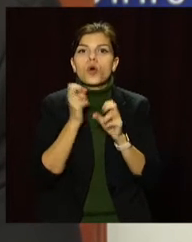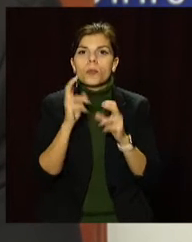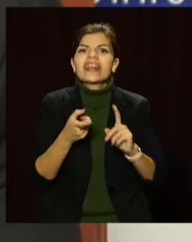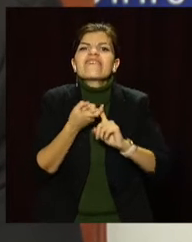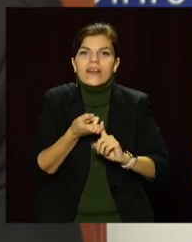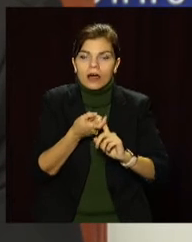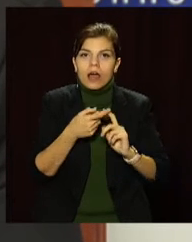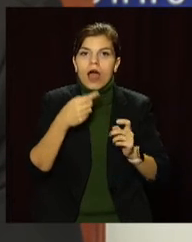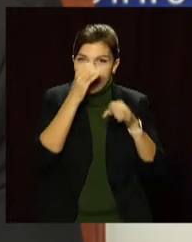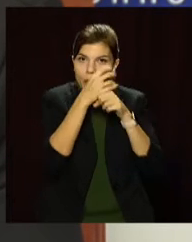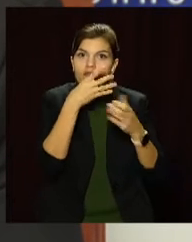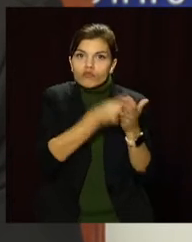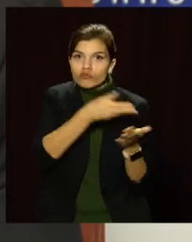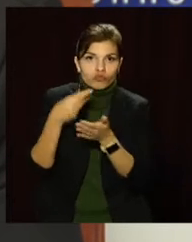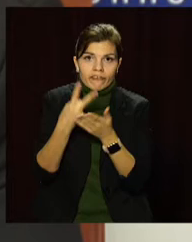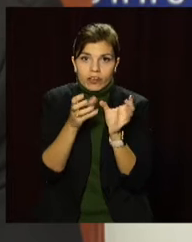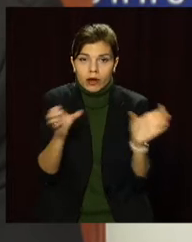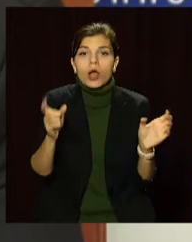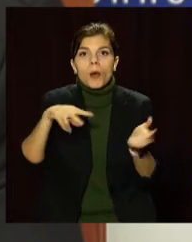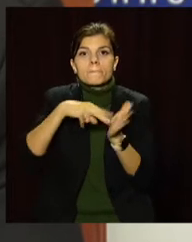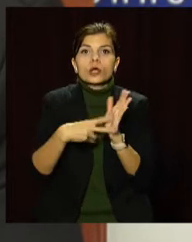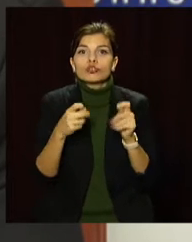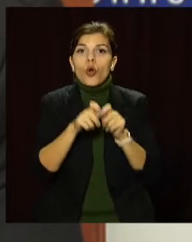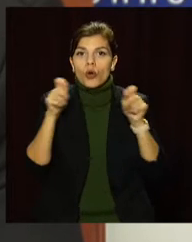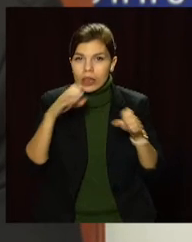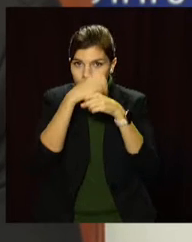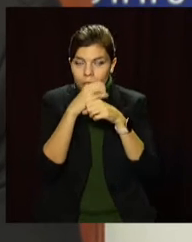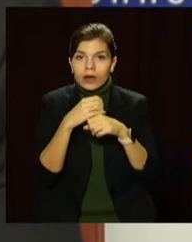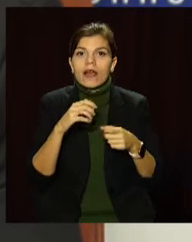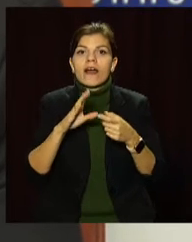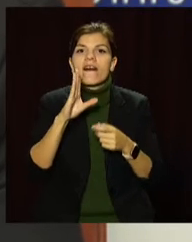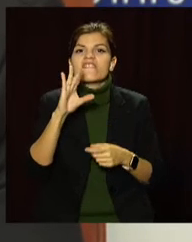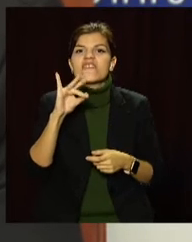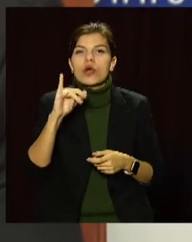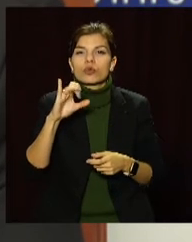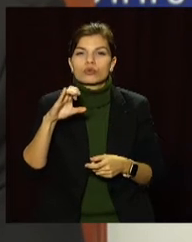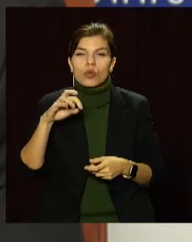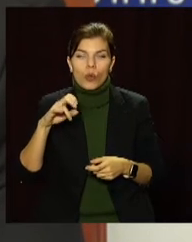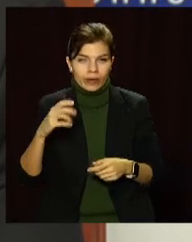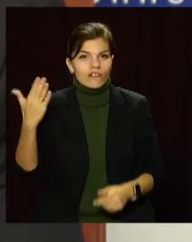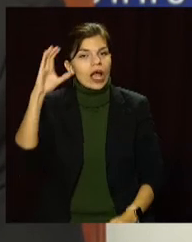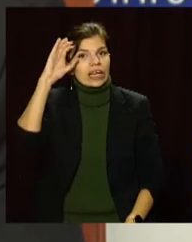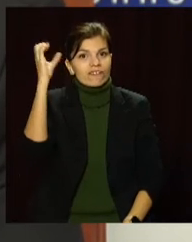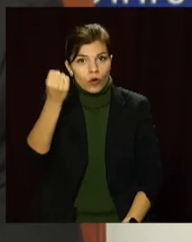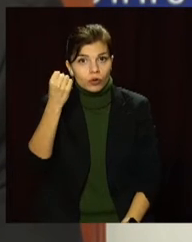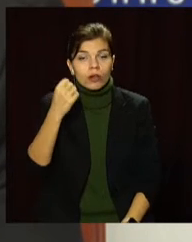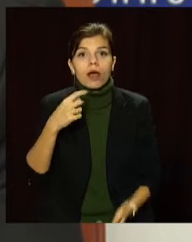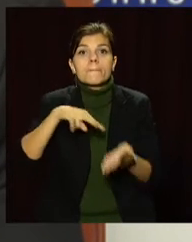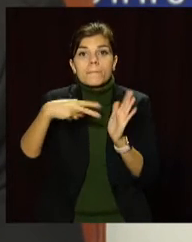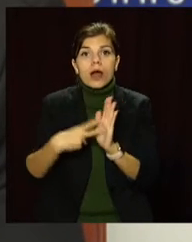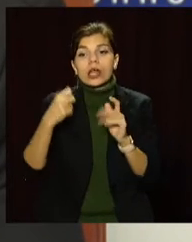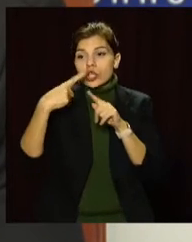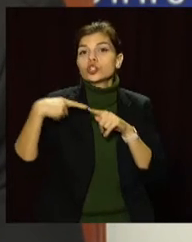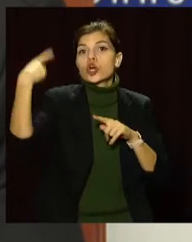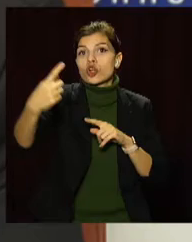інфекцій. Також заплановано відкриття лабораторії вірусологічної в місті Кривий Ріг, яке планується на наступні